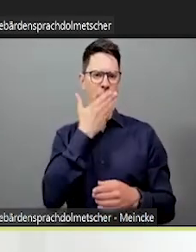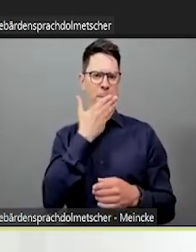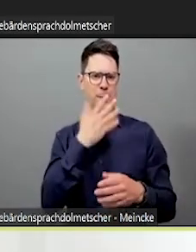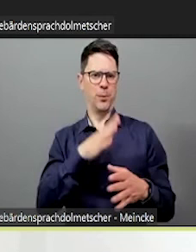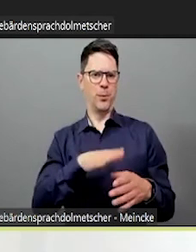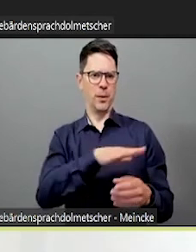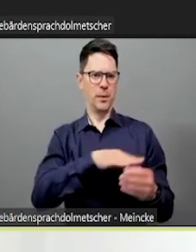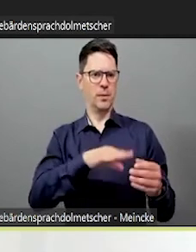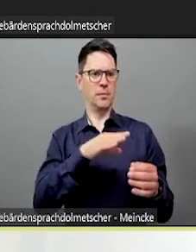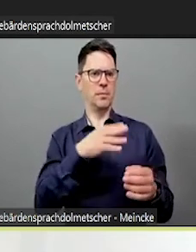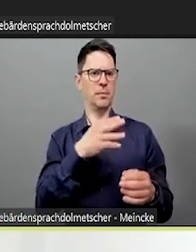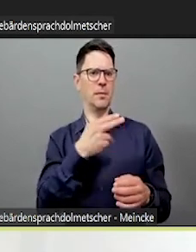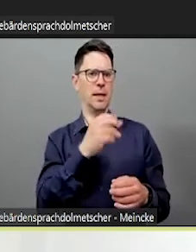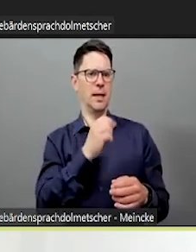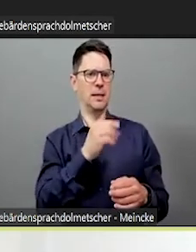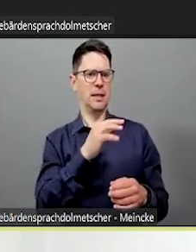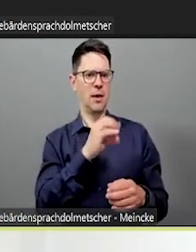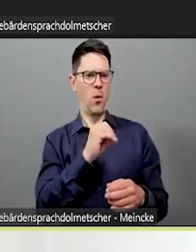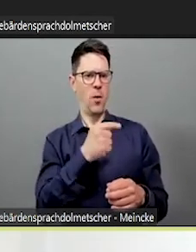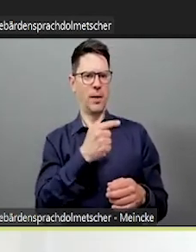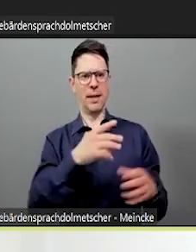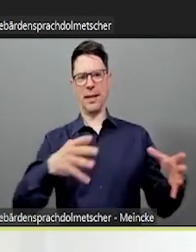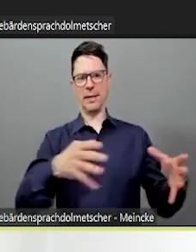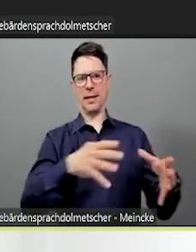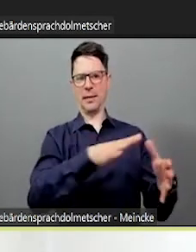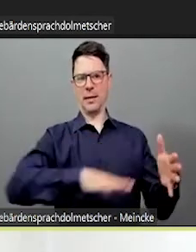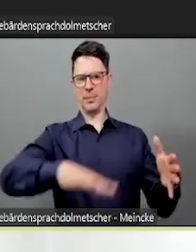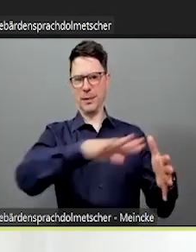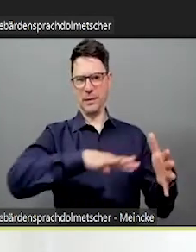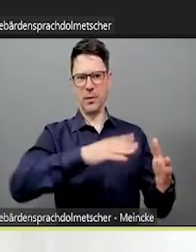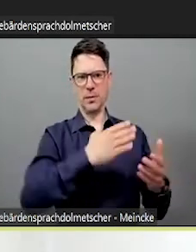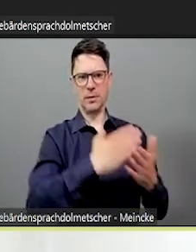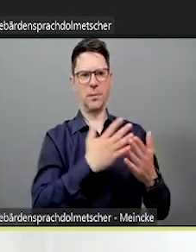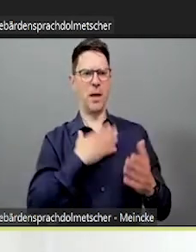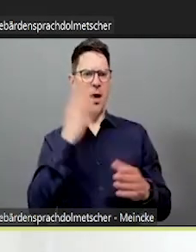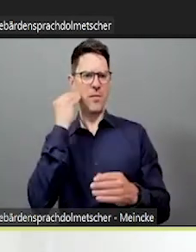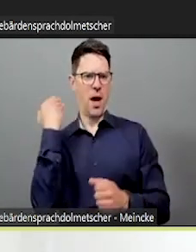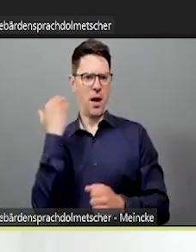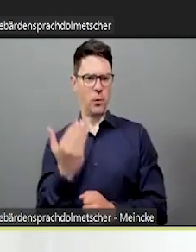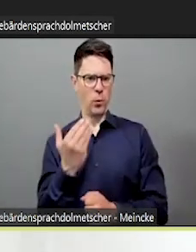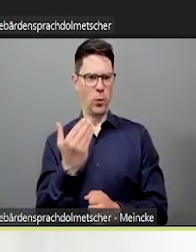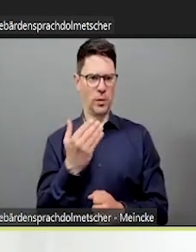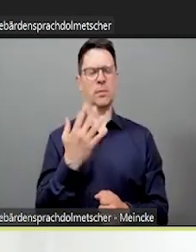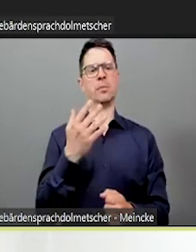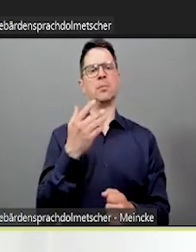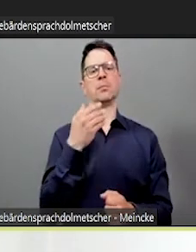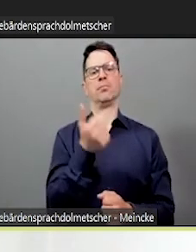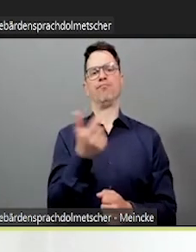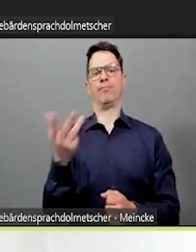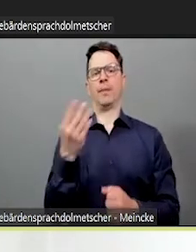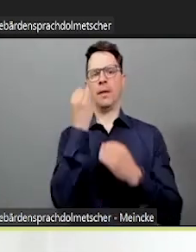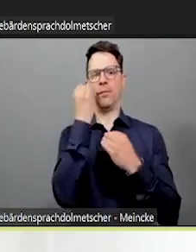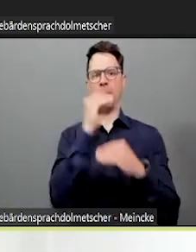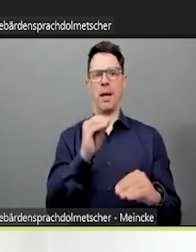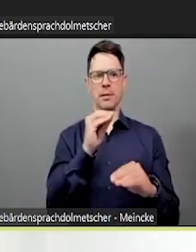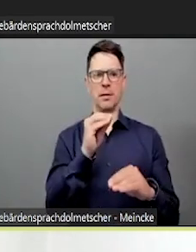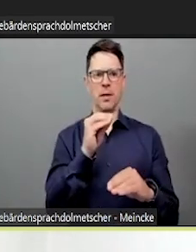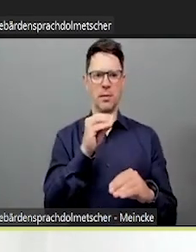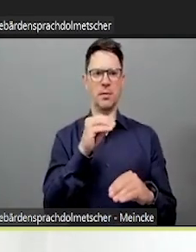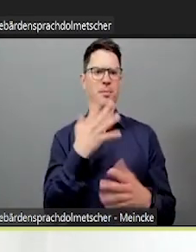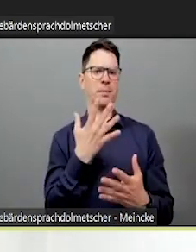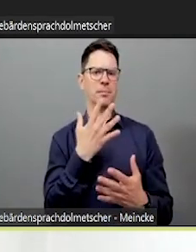Aber das bewirkt ja jetzt erst mal bei den Studierenden kein positives Lernklima an sich. Deshalb habe ich hier ein paar Alternativen in dem